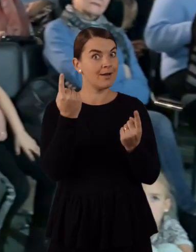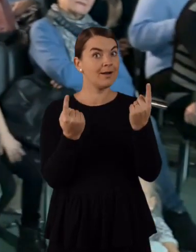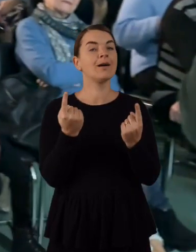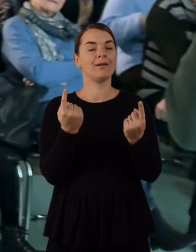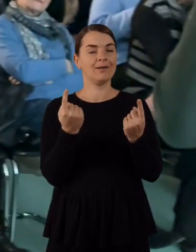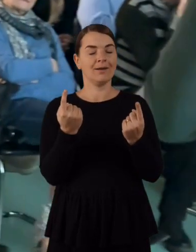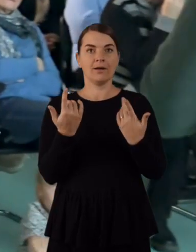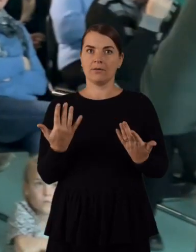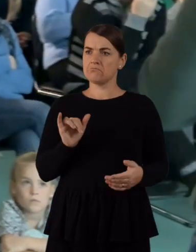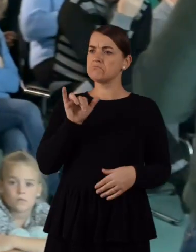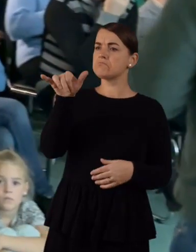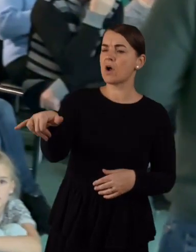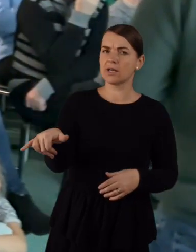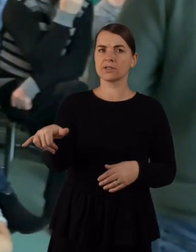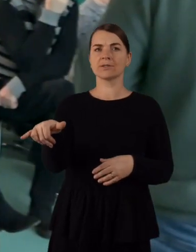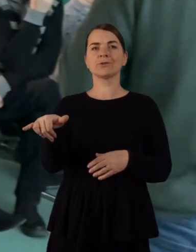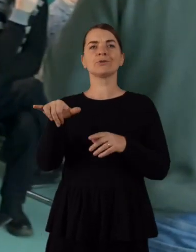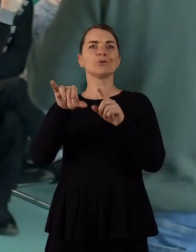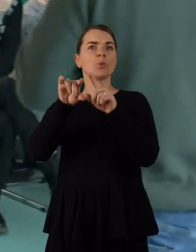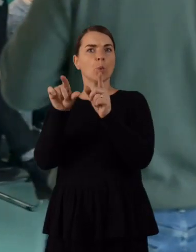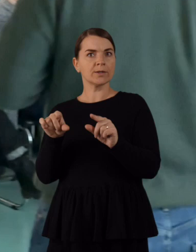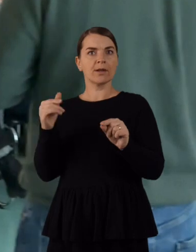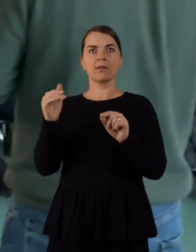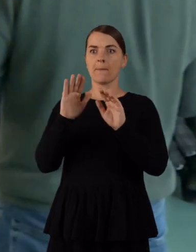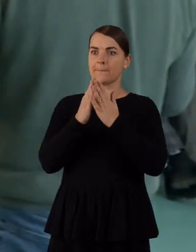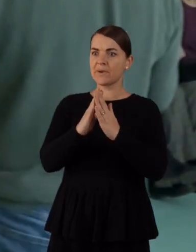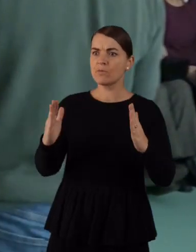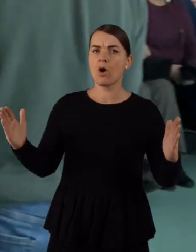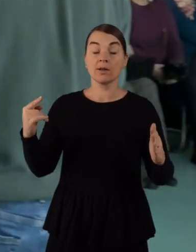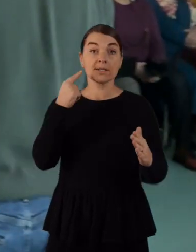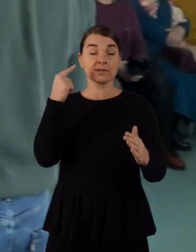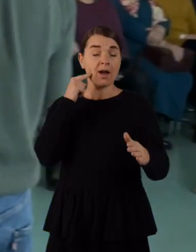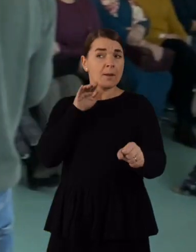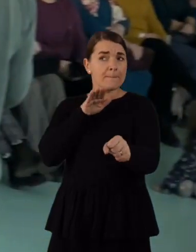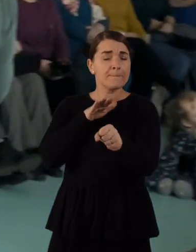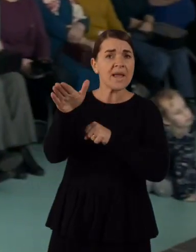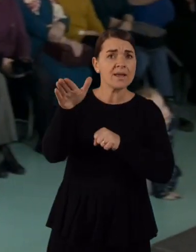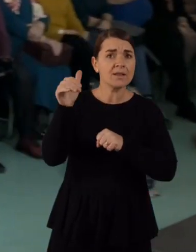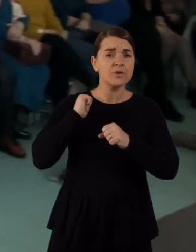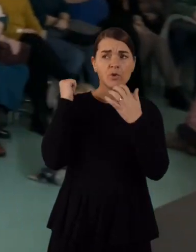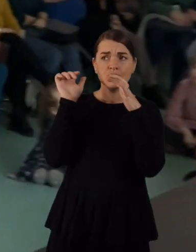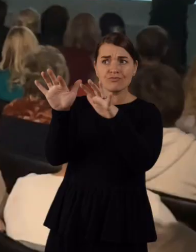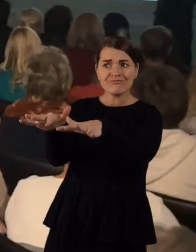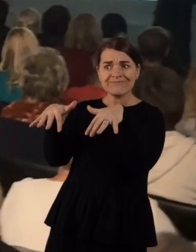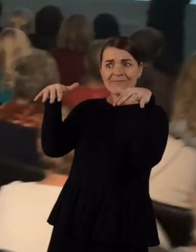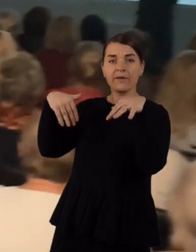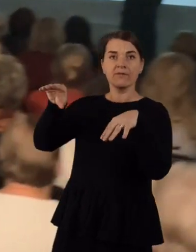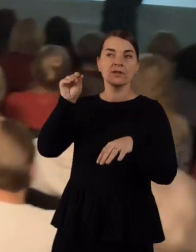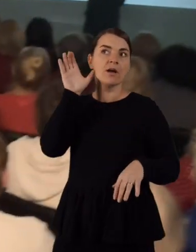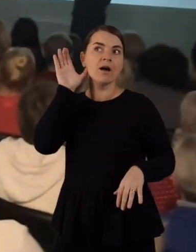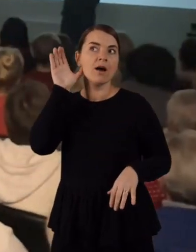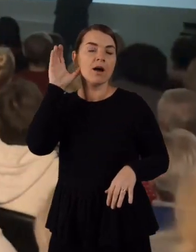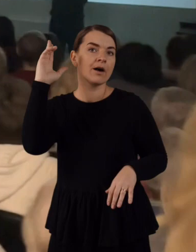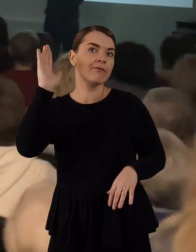Tokia išvada padarėme, kai atvykus į vieną autenos bibliotekų, pamatėme sausankimšą salę fotografo gerbėjų, kurių dalis stovėdami už durų